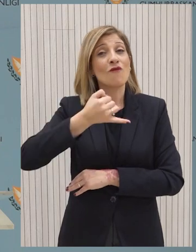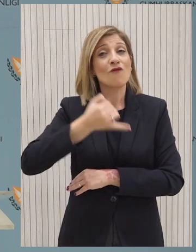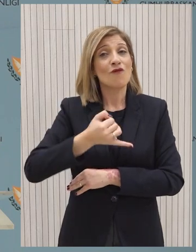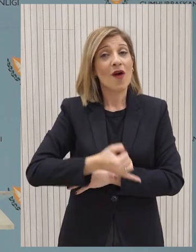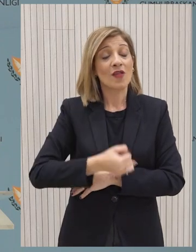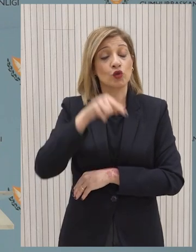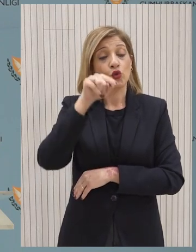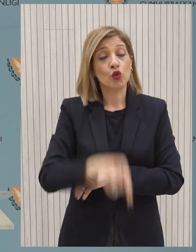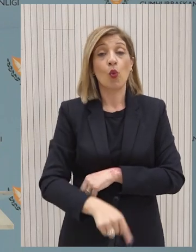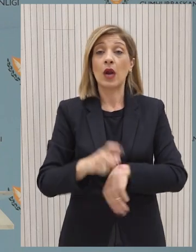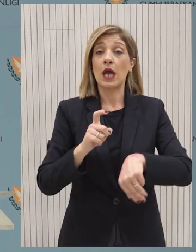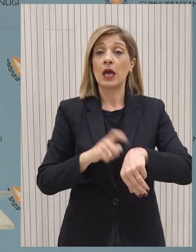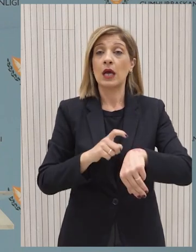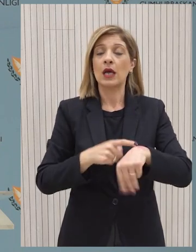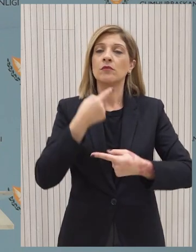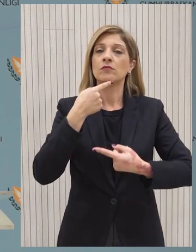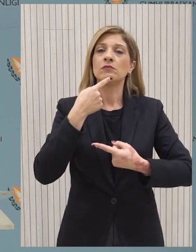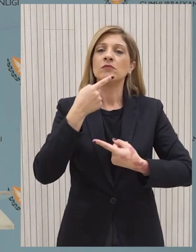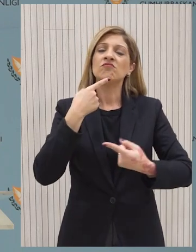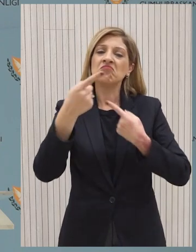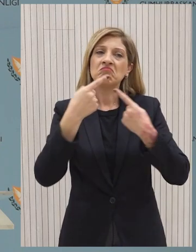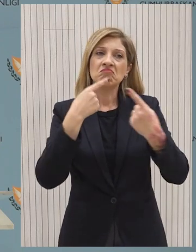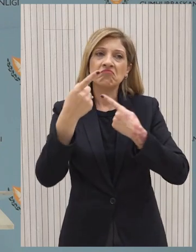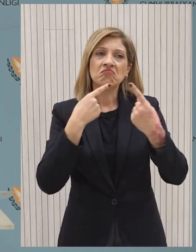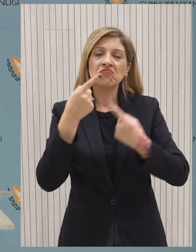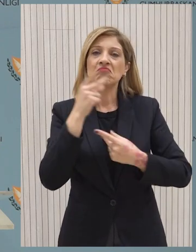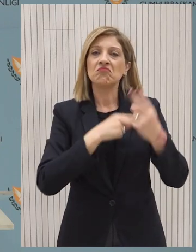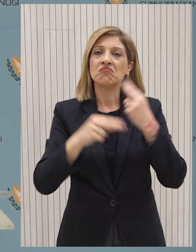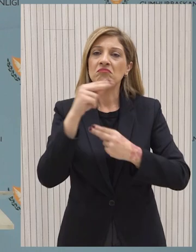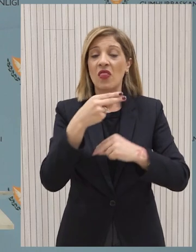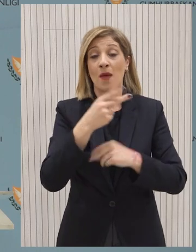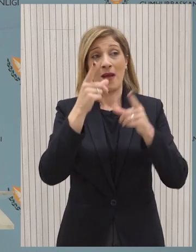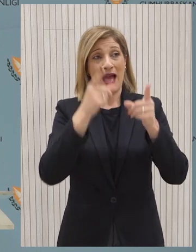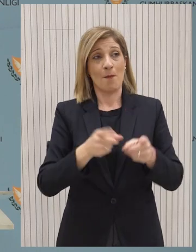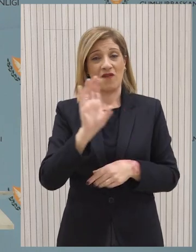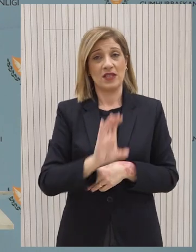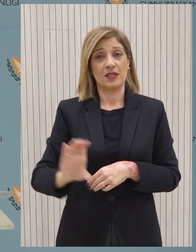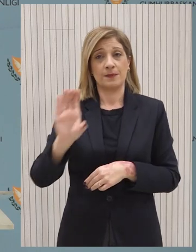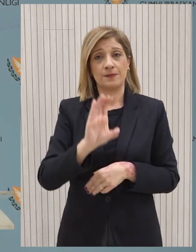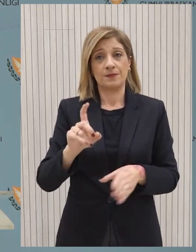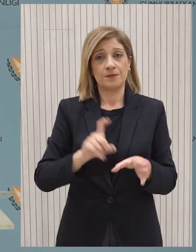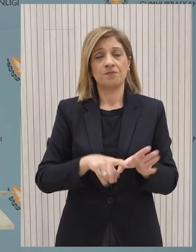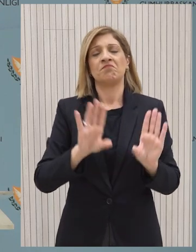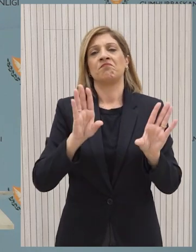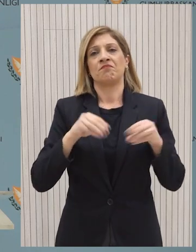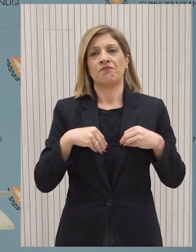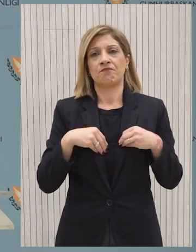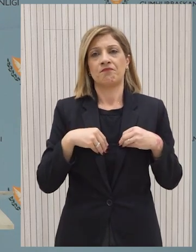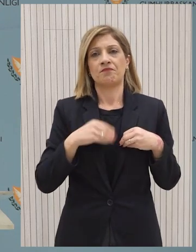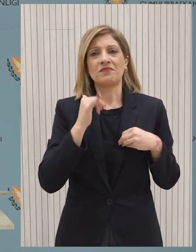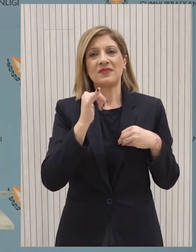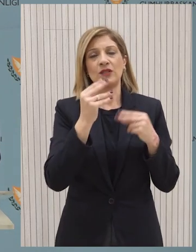Σε αυτό το στάδιο, επαναλαμβάνω, η συζήτηση για διαφοροποίηση του τρόπου λήψης αποφάσεων της Ευρωπαϊκής Ένωσης δεν βρίσκεται στο επικοτομητικό.